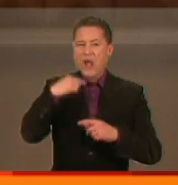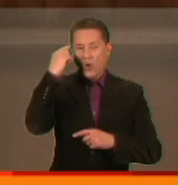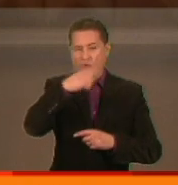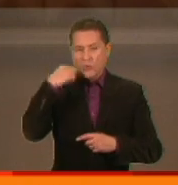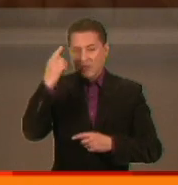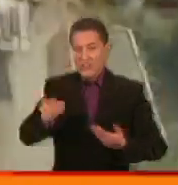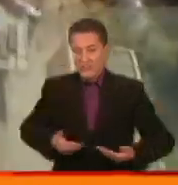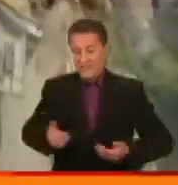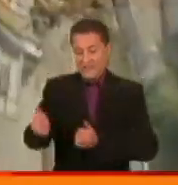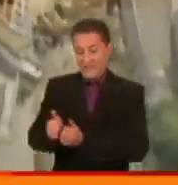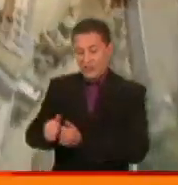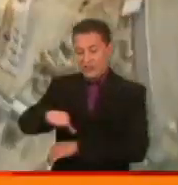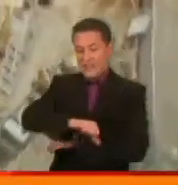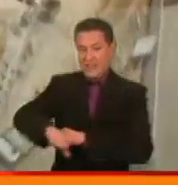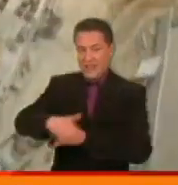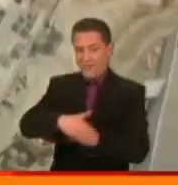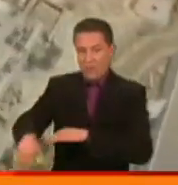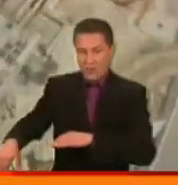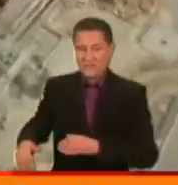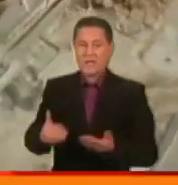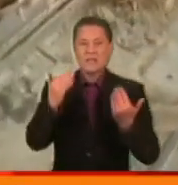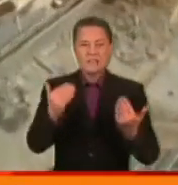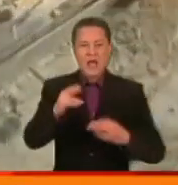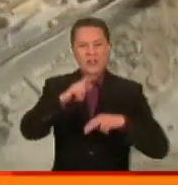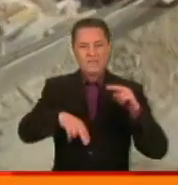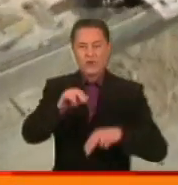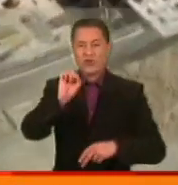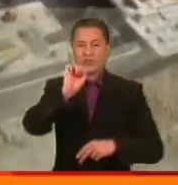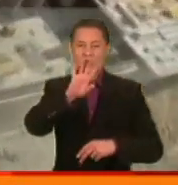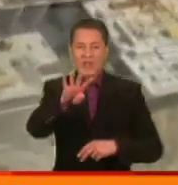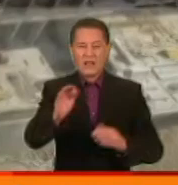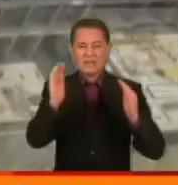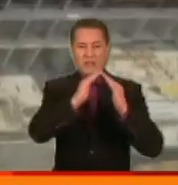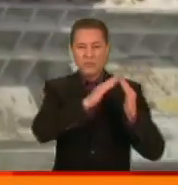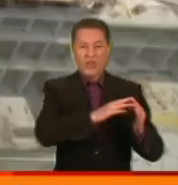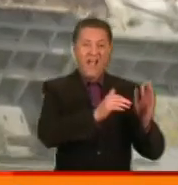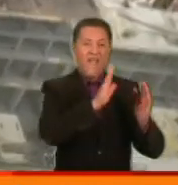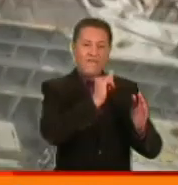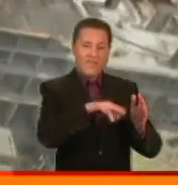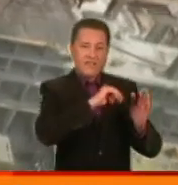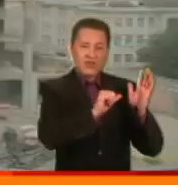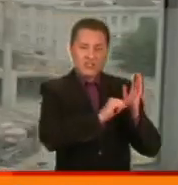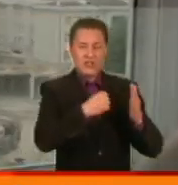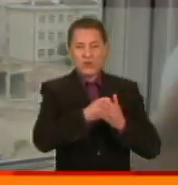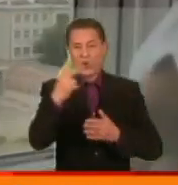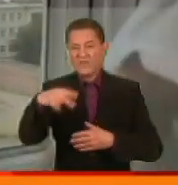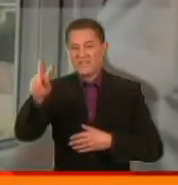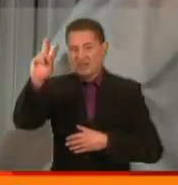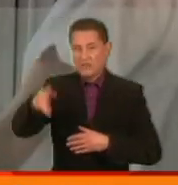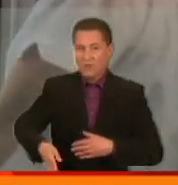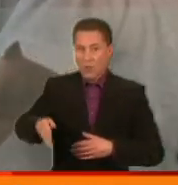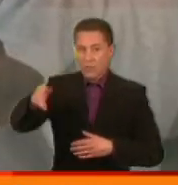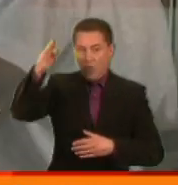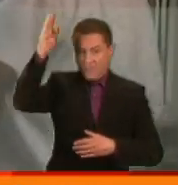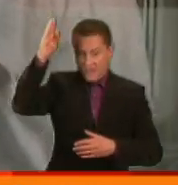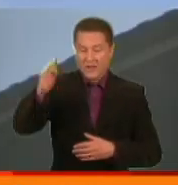на сусідній з ним вулиці. Зараз на місці Сінного зводять 14 будинків від 6 до 22 поверхів. Проти виступають